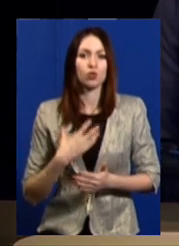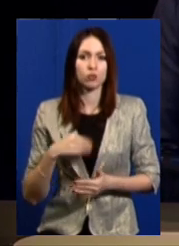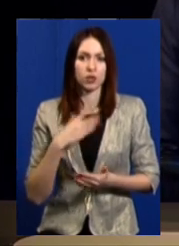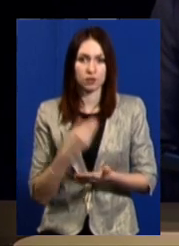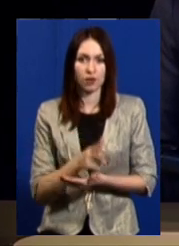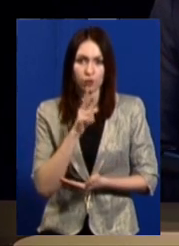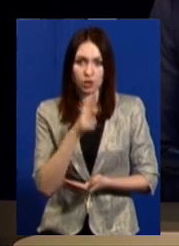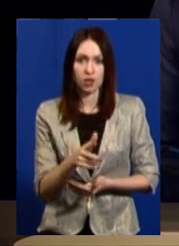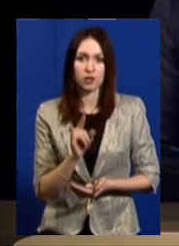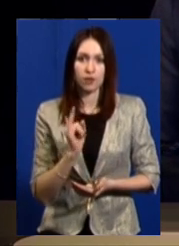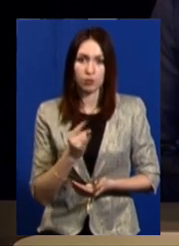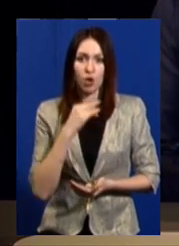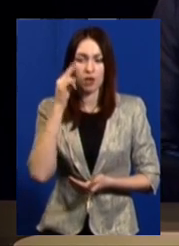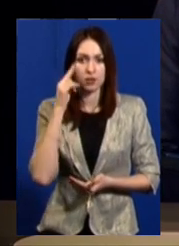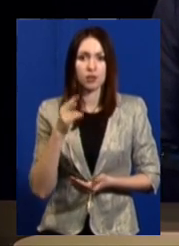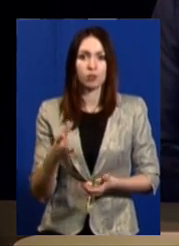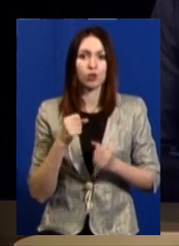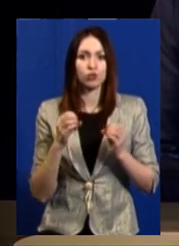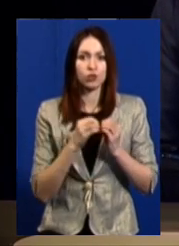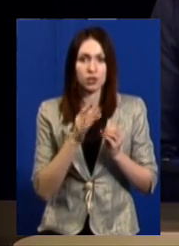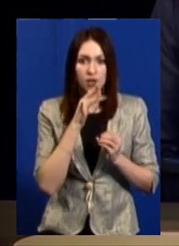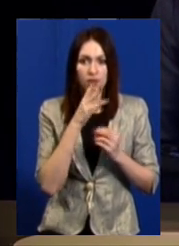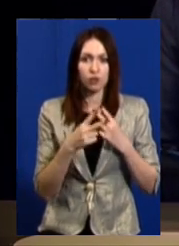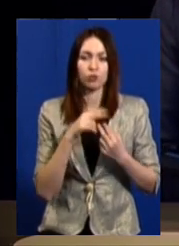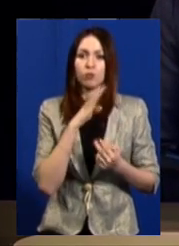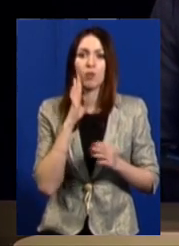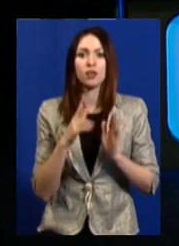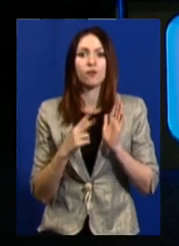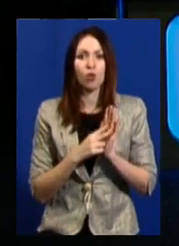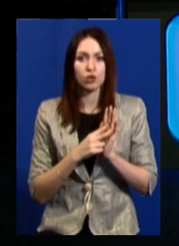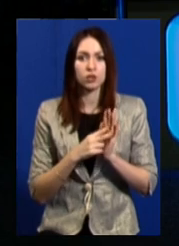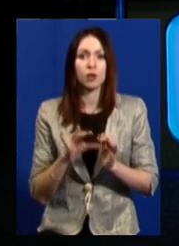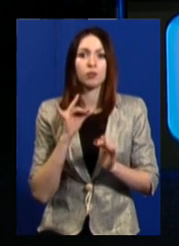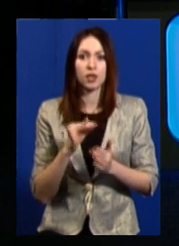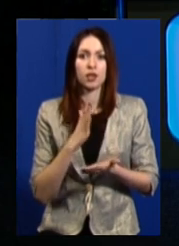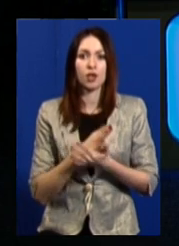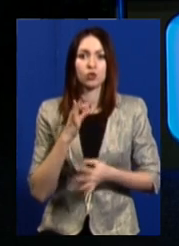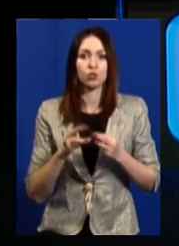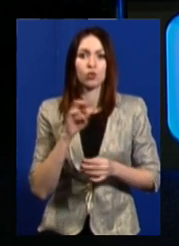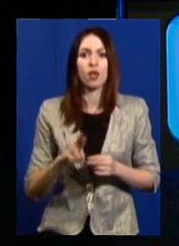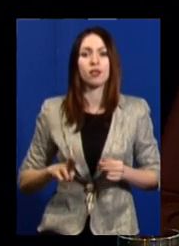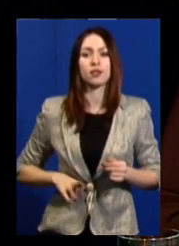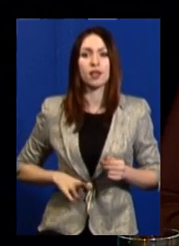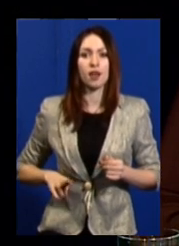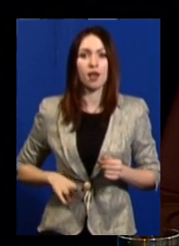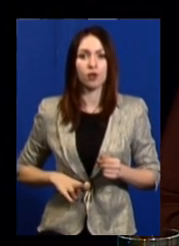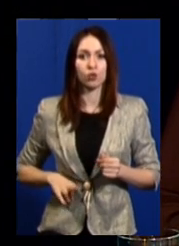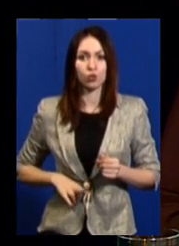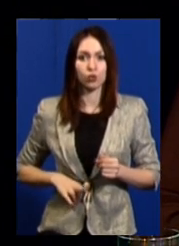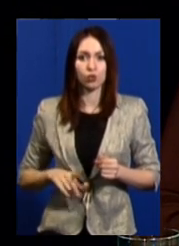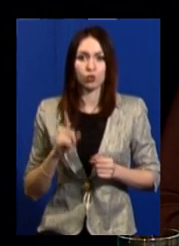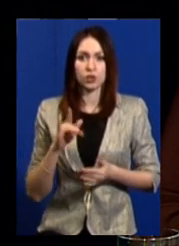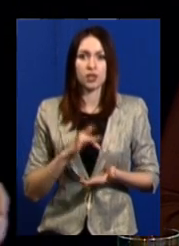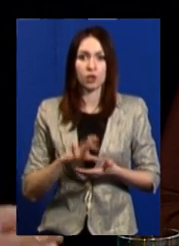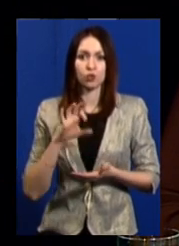трирічного сина. Батько дитину отримав 10 років в колонії, мати 8, і йде суд над директоркою